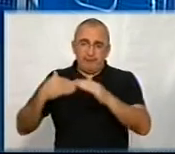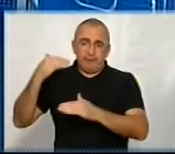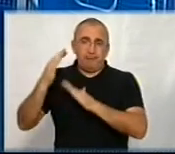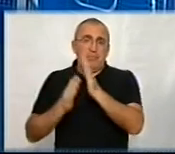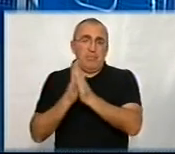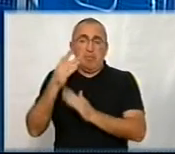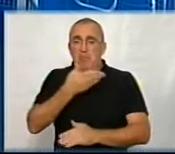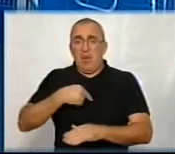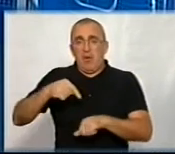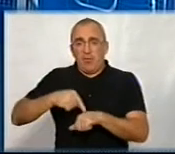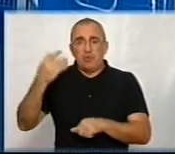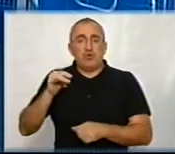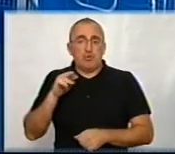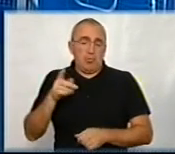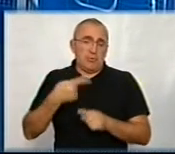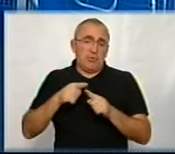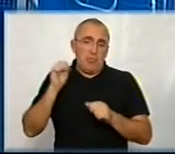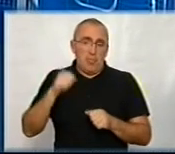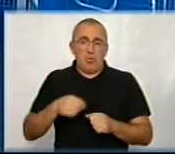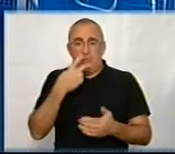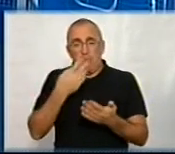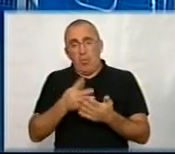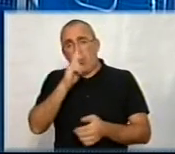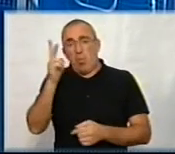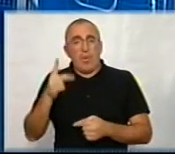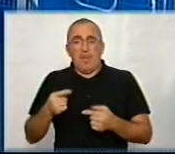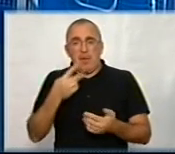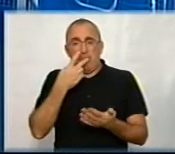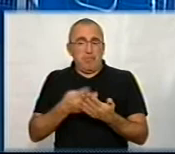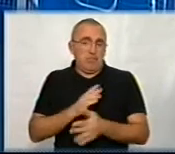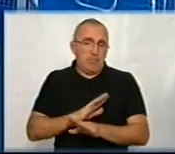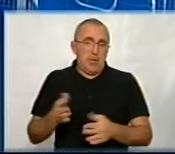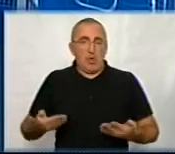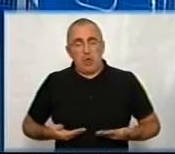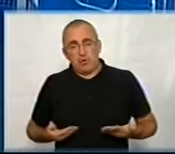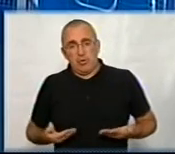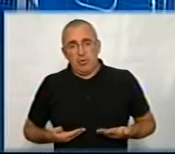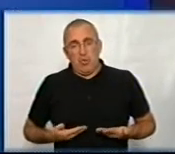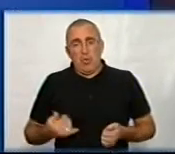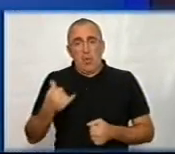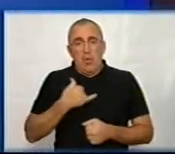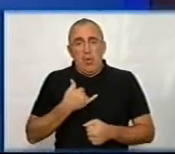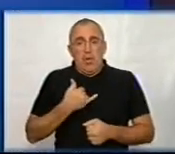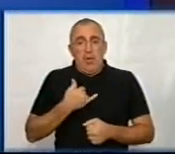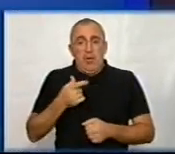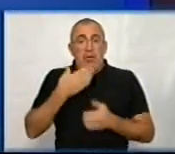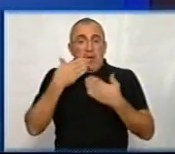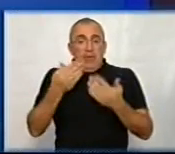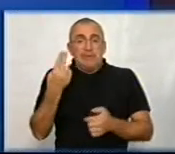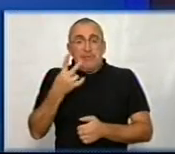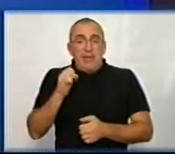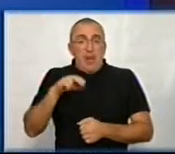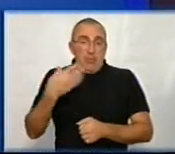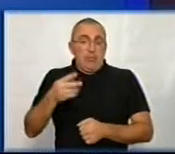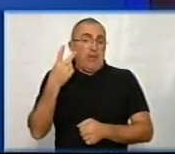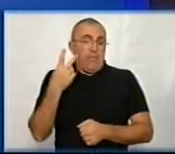ми відчули, яким чином це може позначатись, для когось не позначатись, навпаки, на житті. У нас, в принципі, от ви згадували про ЦНАП, у нас всіх